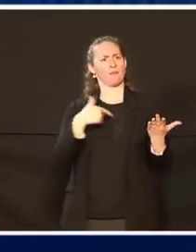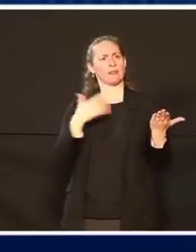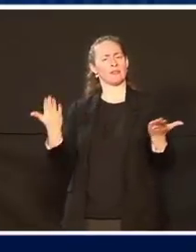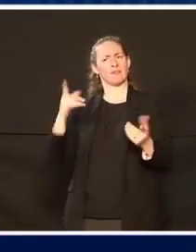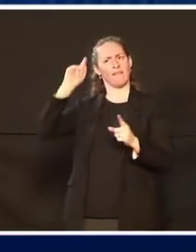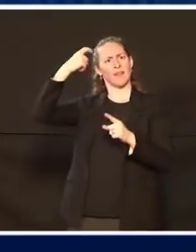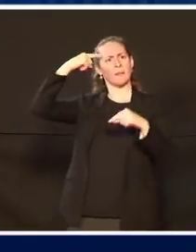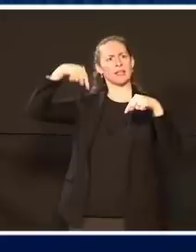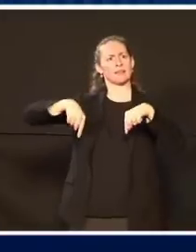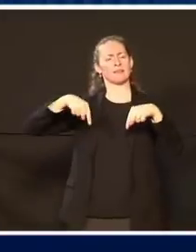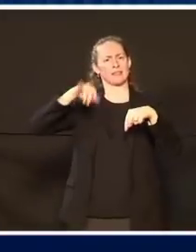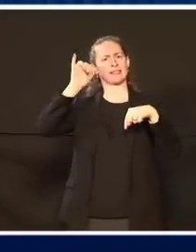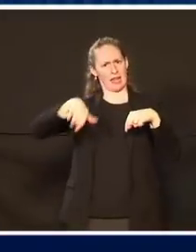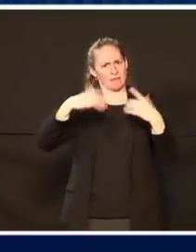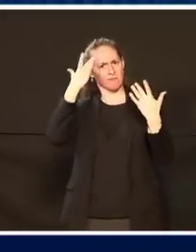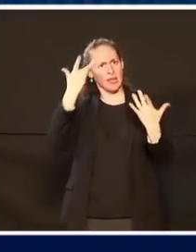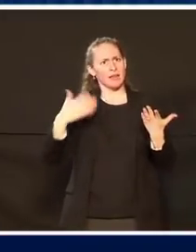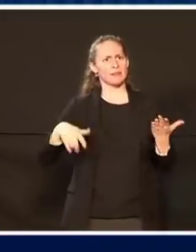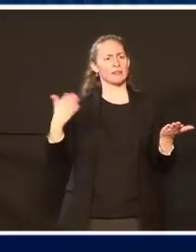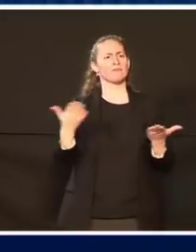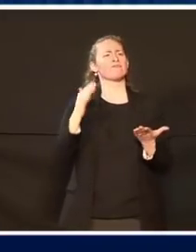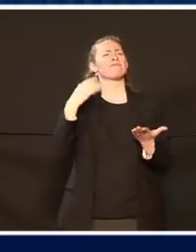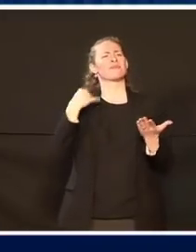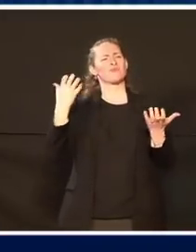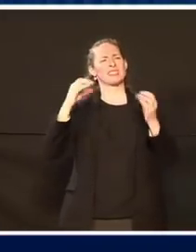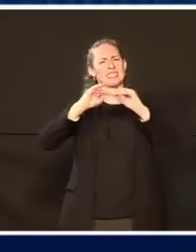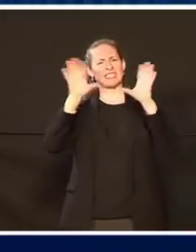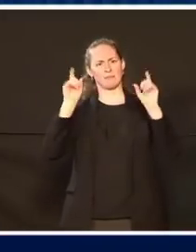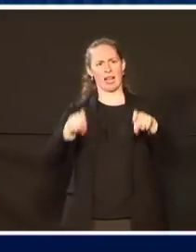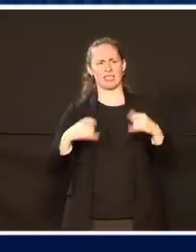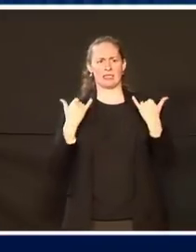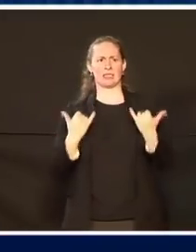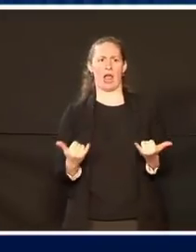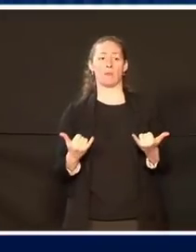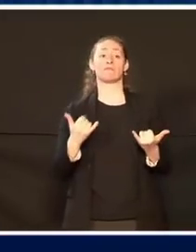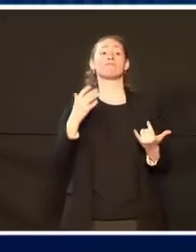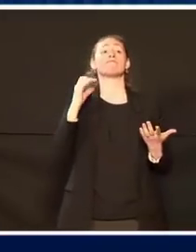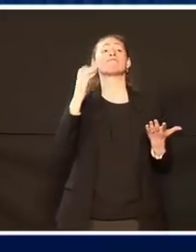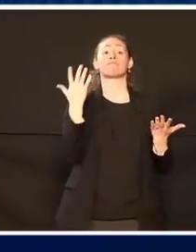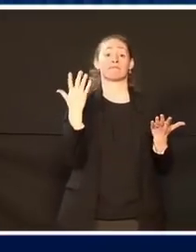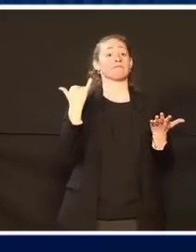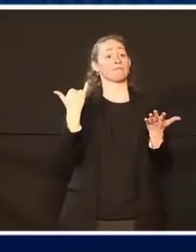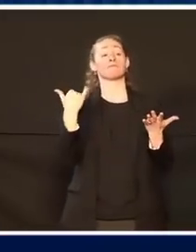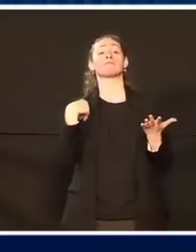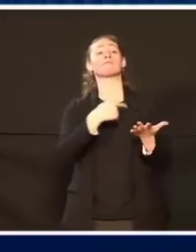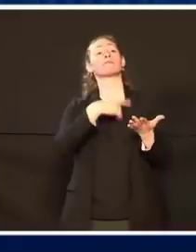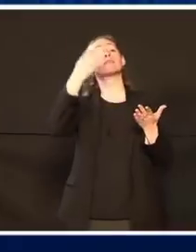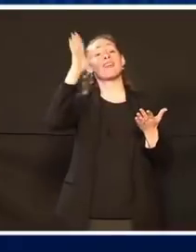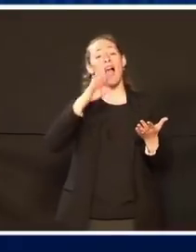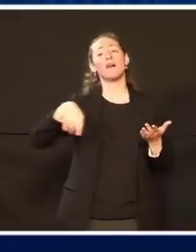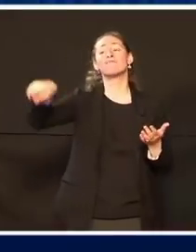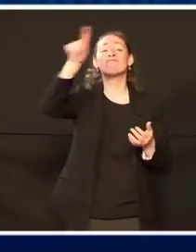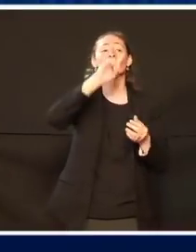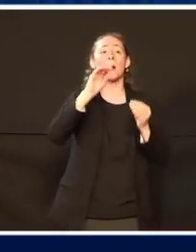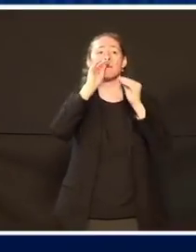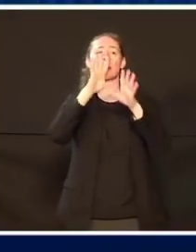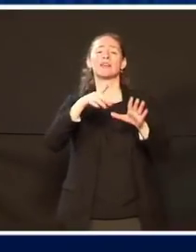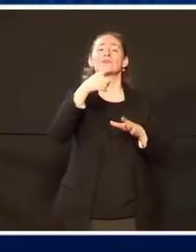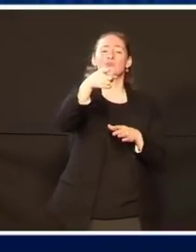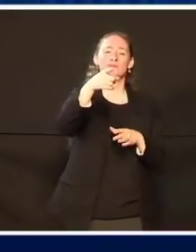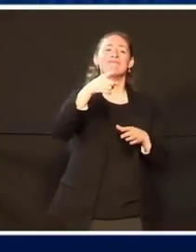In naher Zukunft werden sich die Dinge ändern. Möge Gott sie alle segnen. Möge Gott unsere Truppen beschützen.